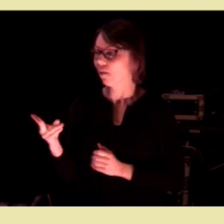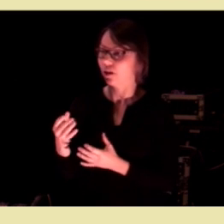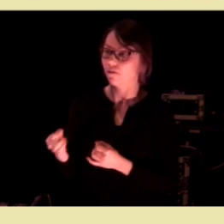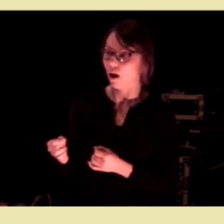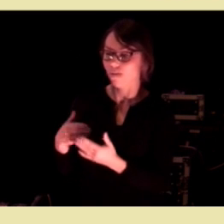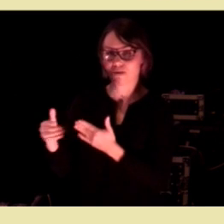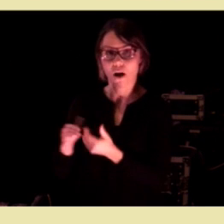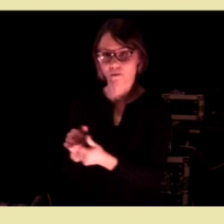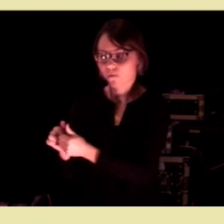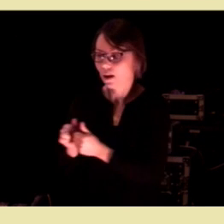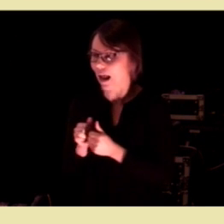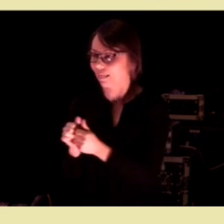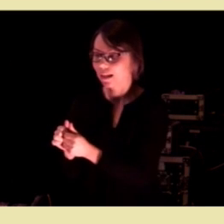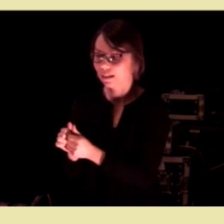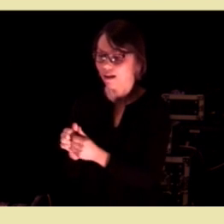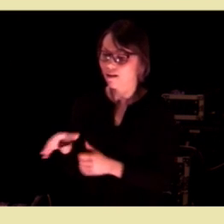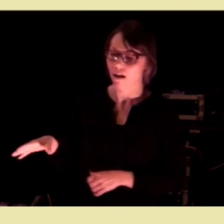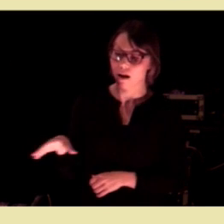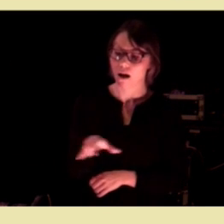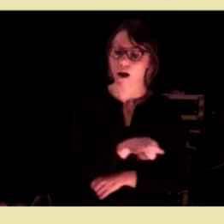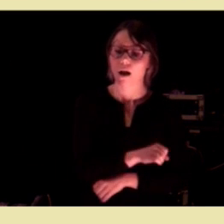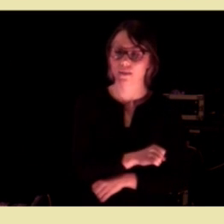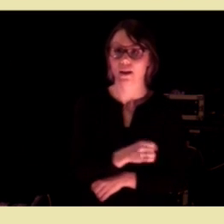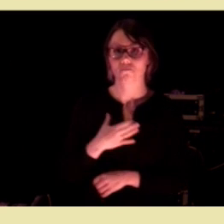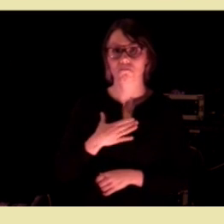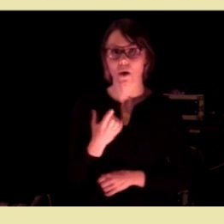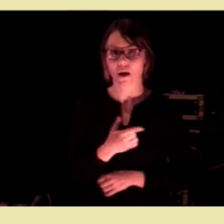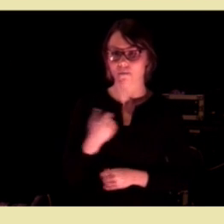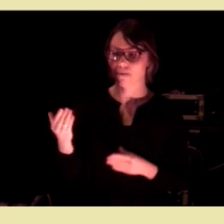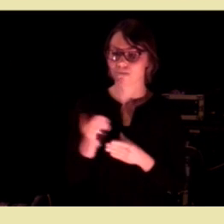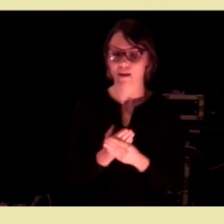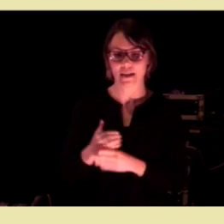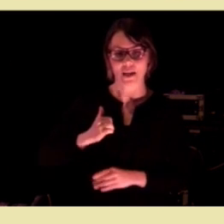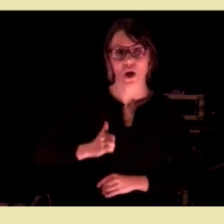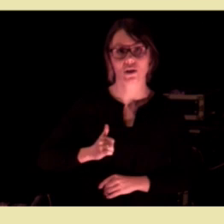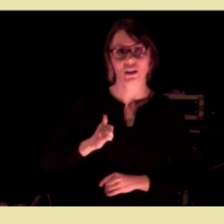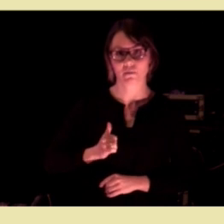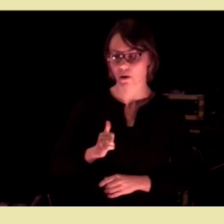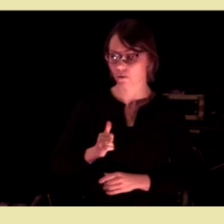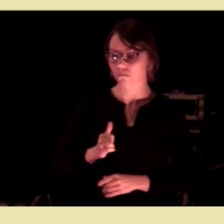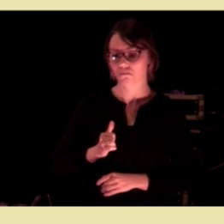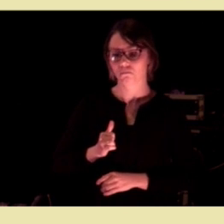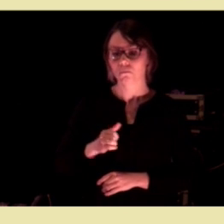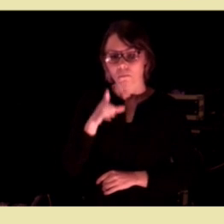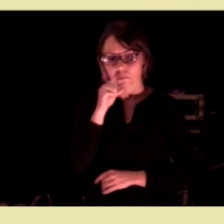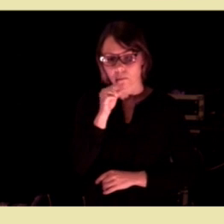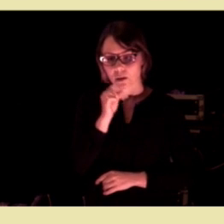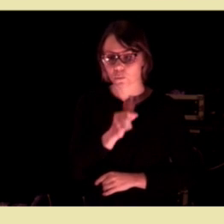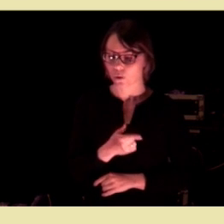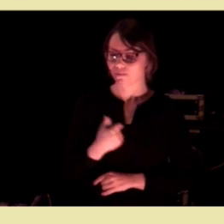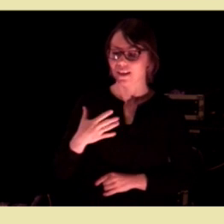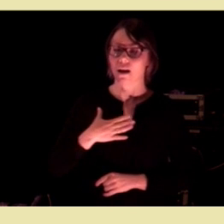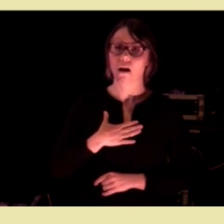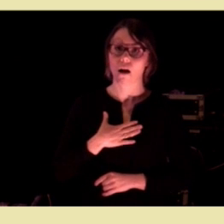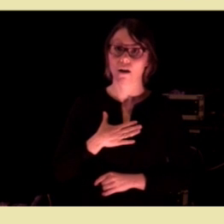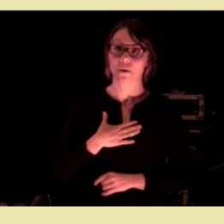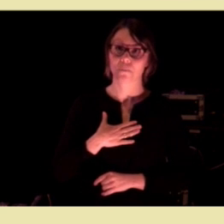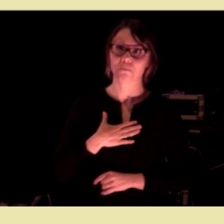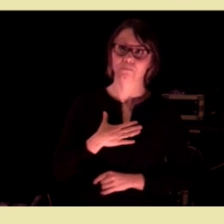fra fagforeningene. Alle har et felles ansvar for å sørge for at vi har